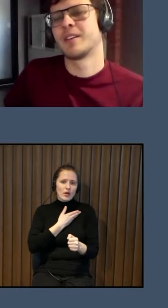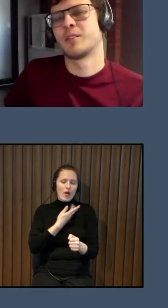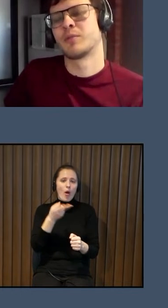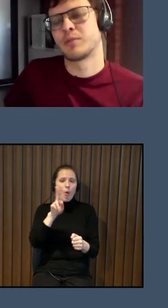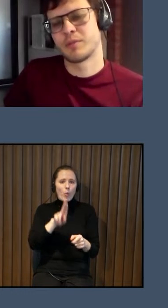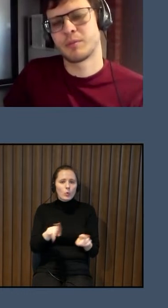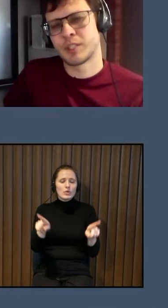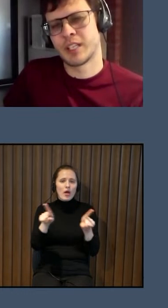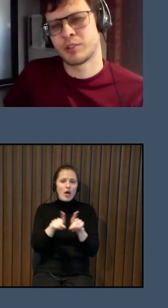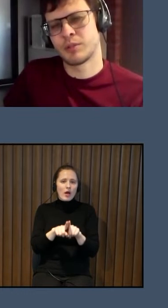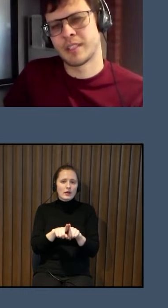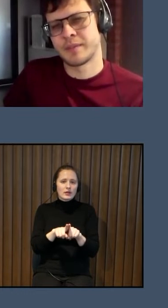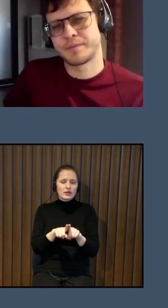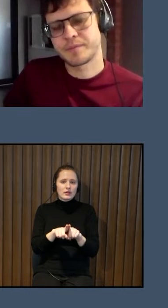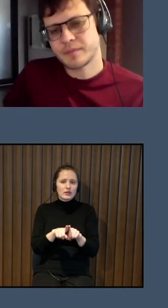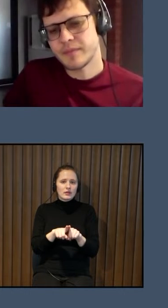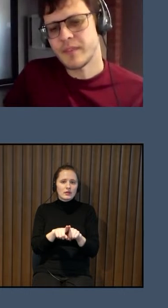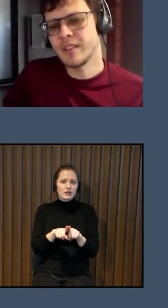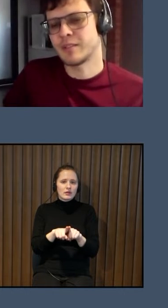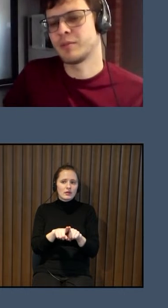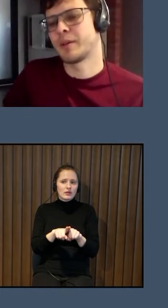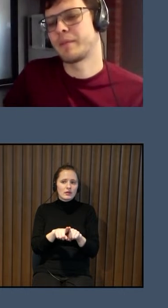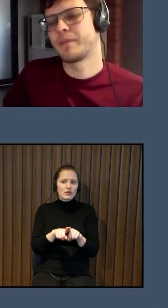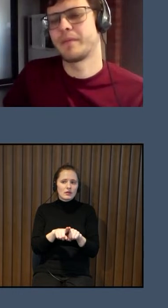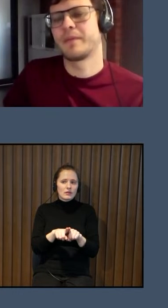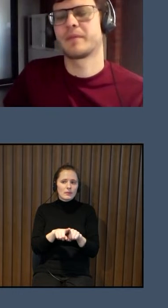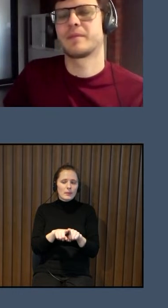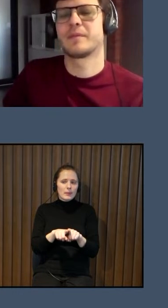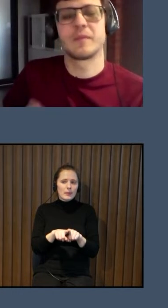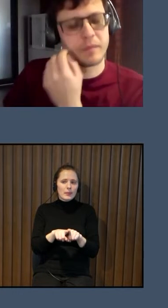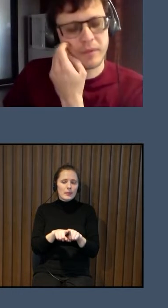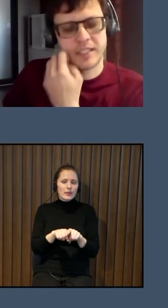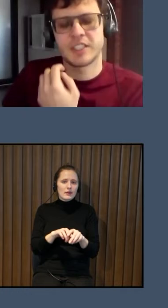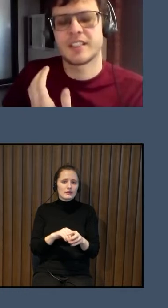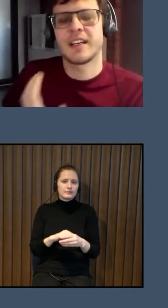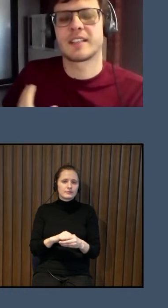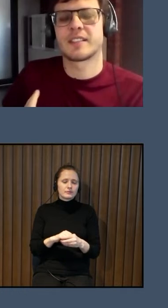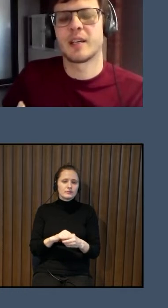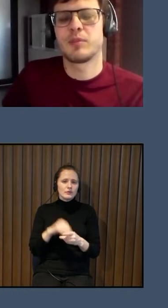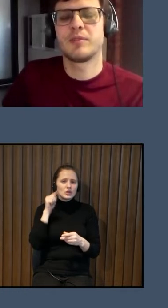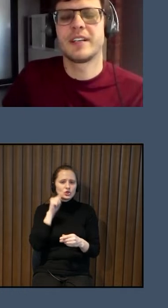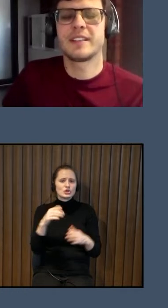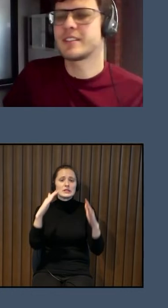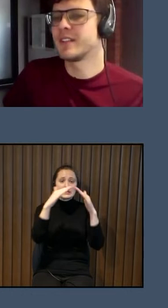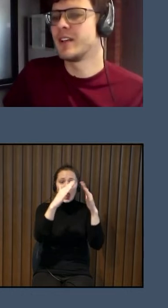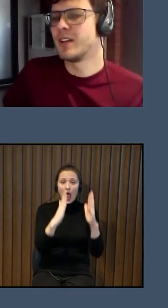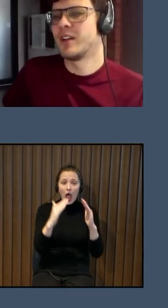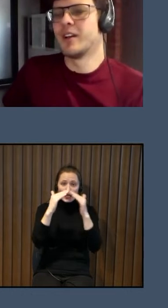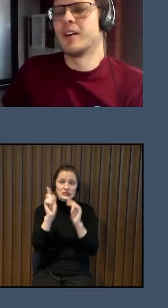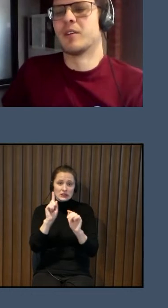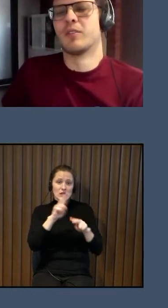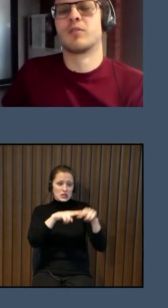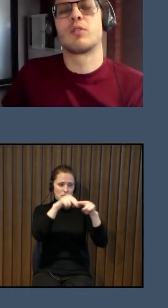šīs tēkas ir sabūvētas